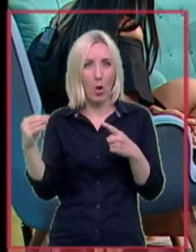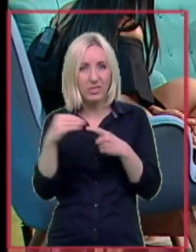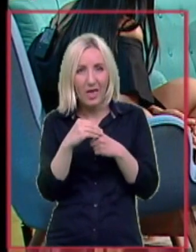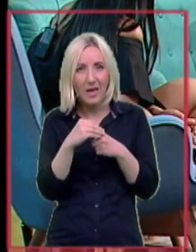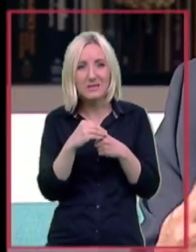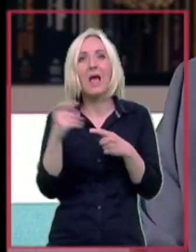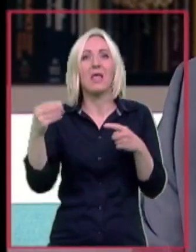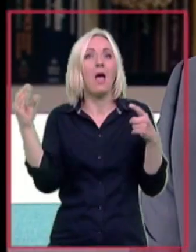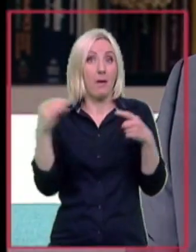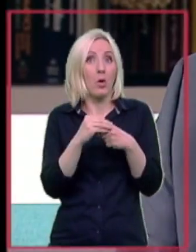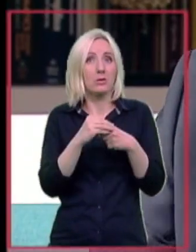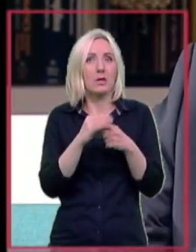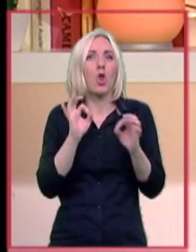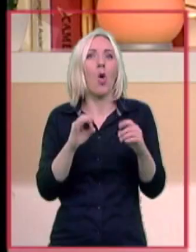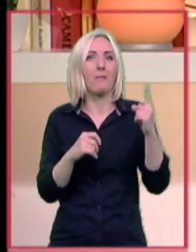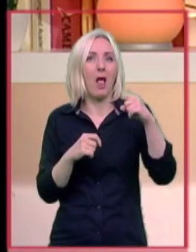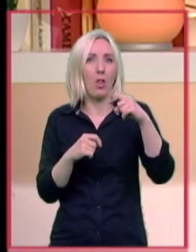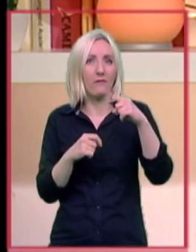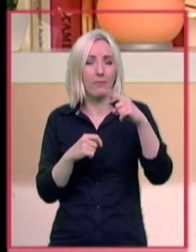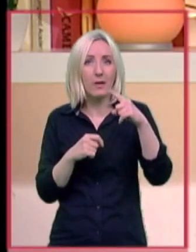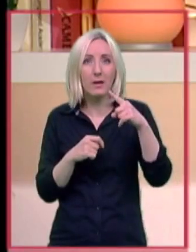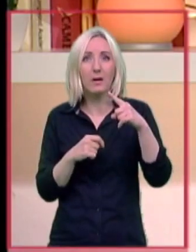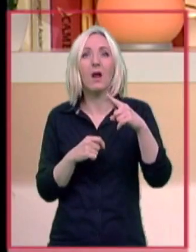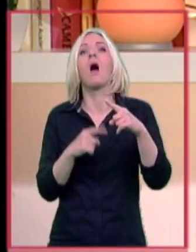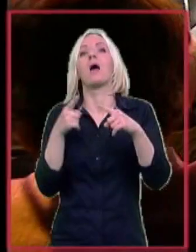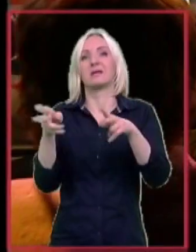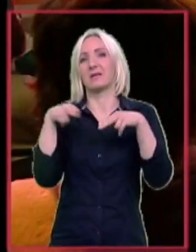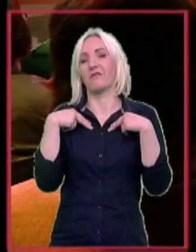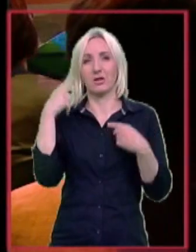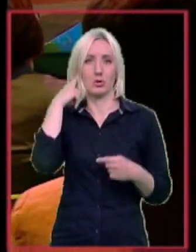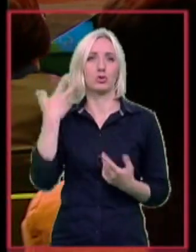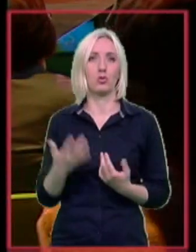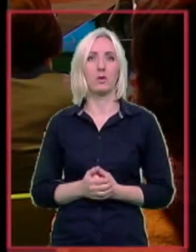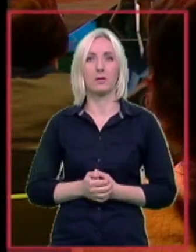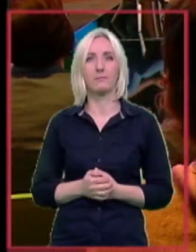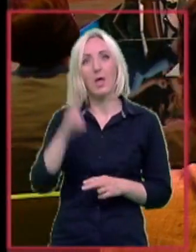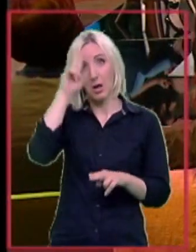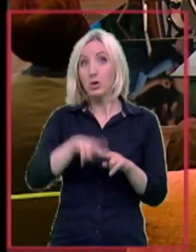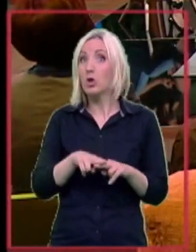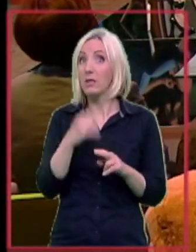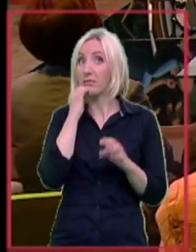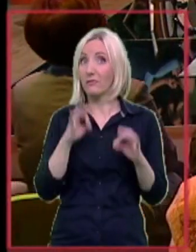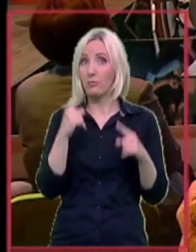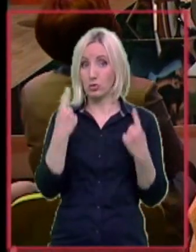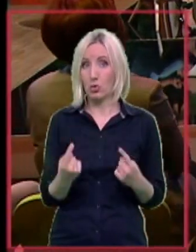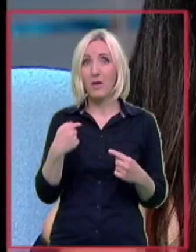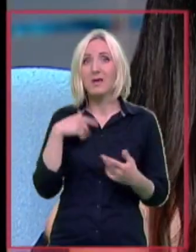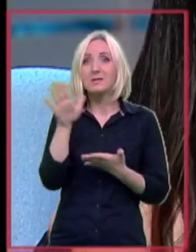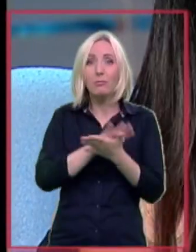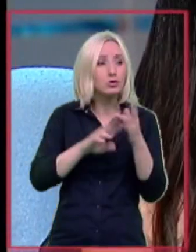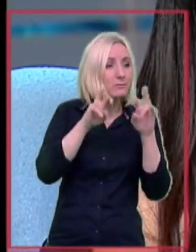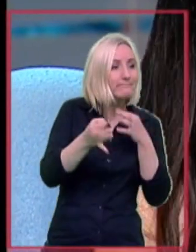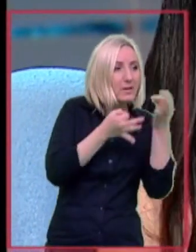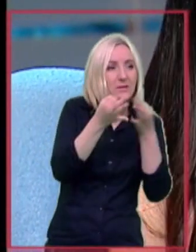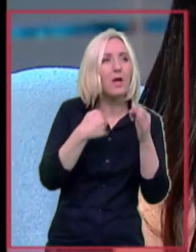normalno vibrira, normalno funkcioniše i njoj se sluh vraća. Rešenje definitivno postoje, sam krelno da se raspitujem. Ja sam